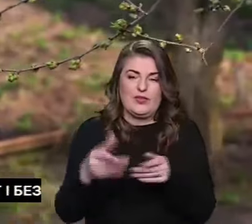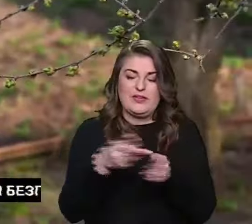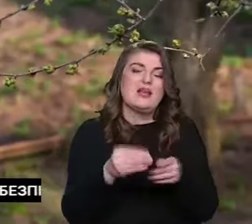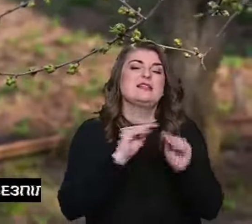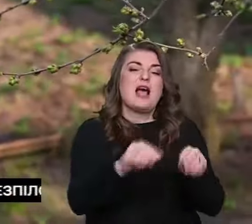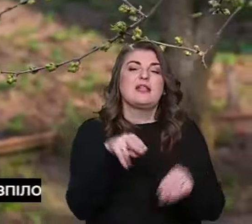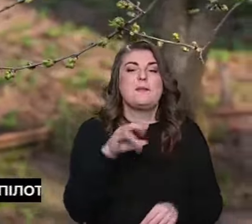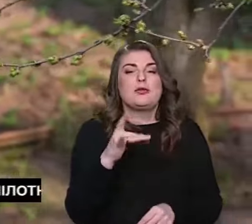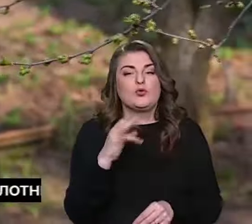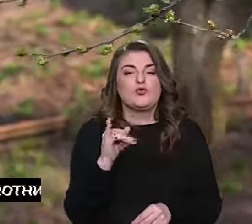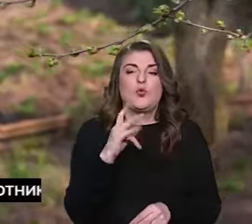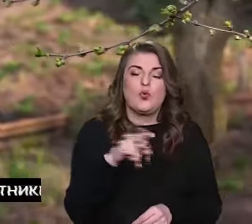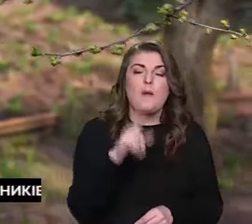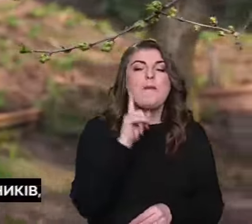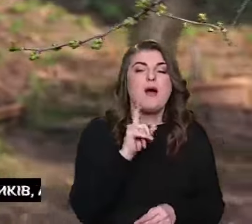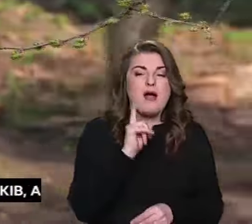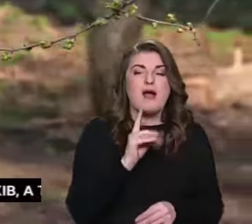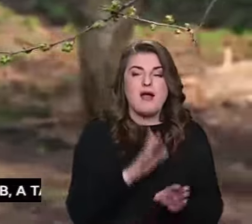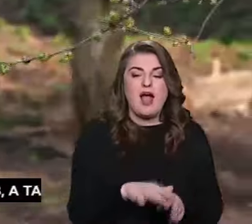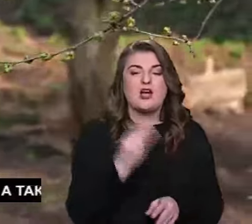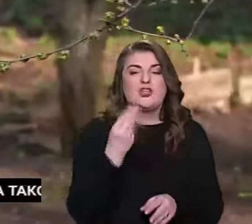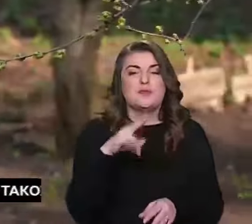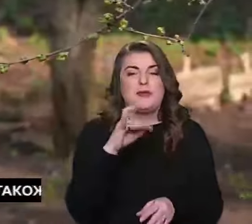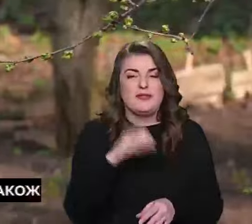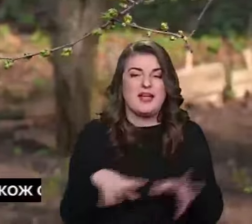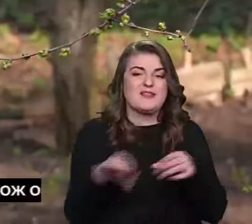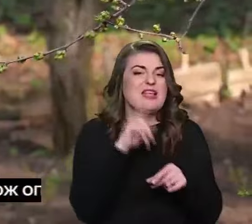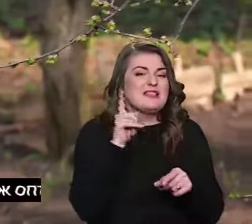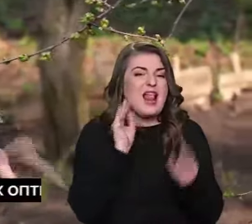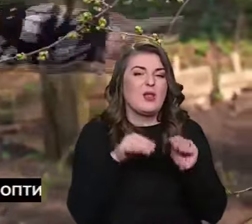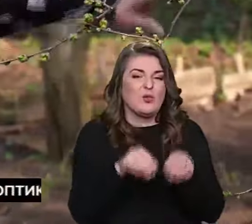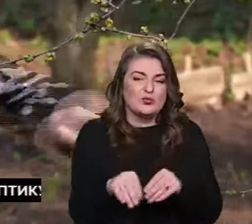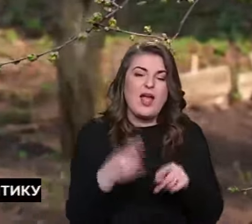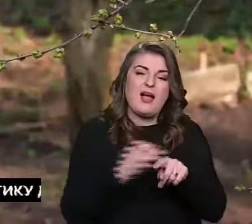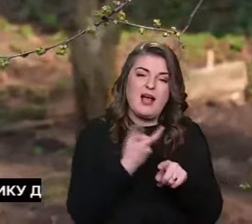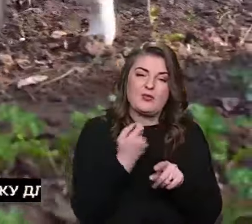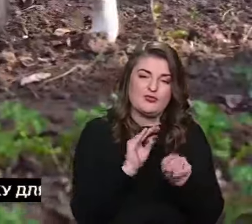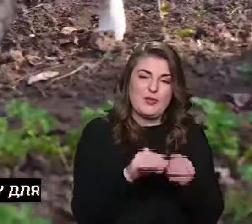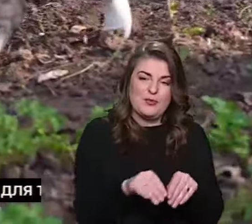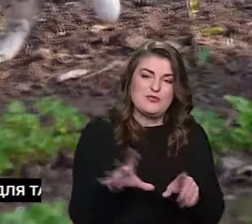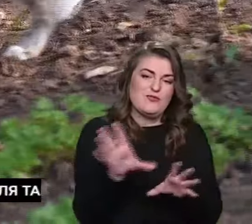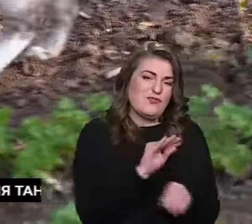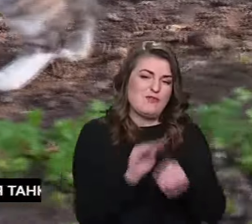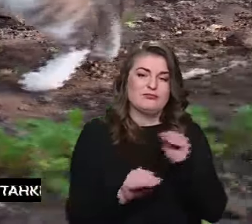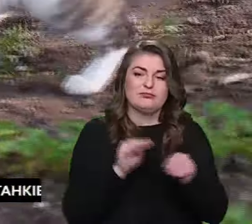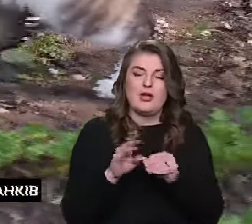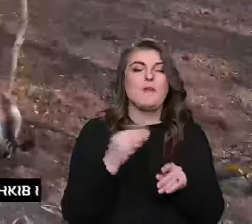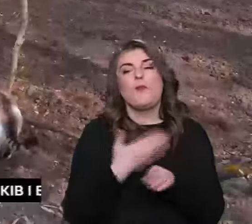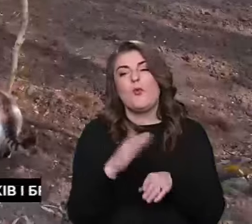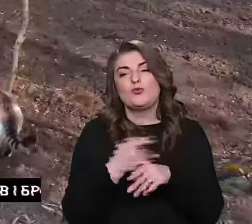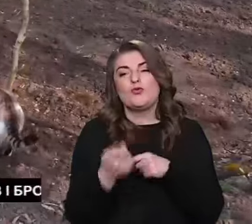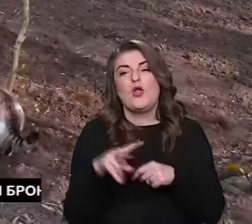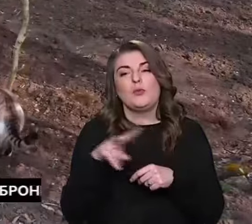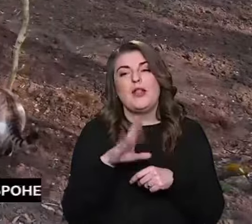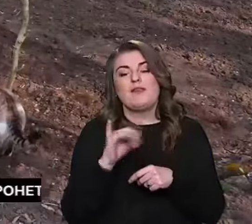петрушку, укроп, шпинат та тут зеленушка, картошки трошки посадили, всього, по чуть-чуть.